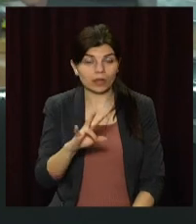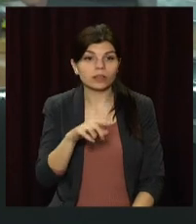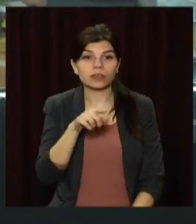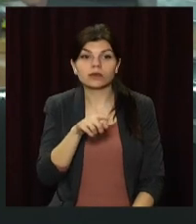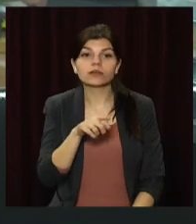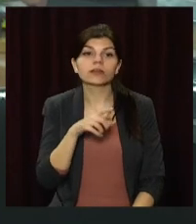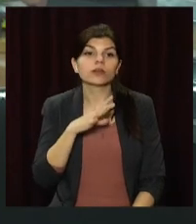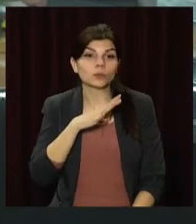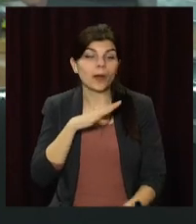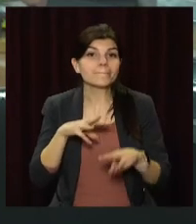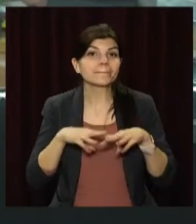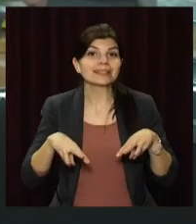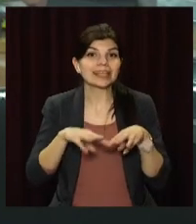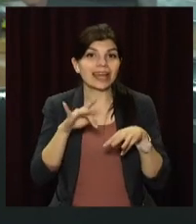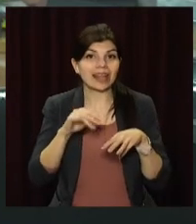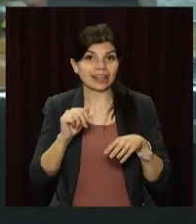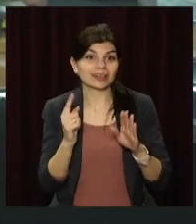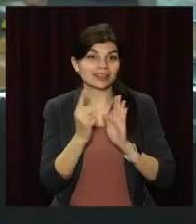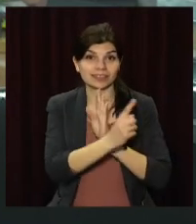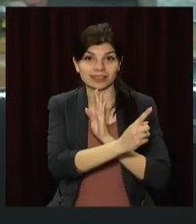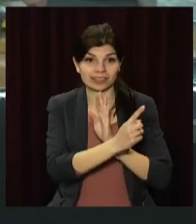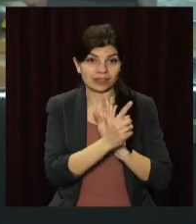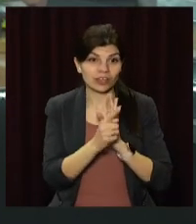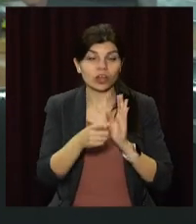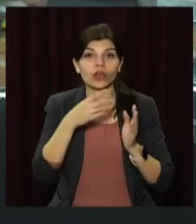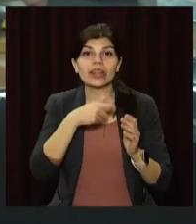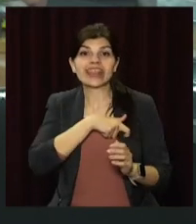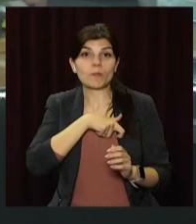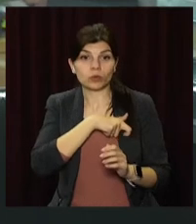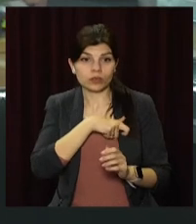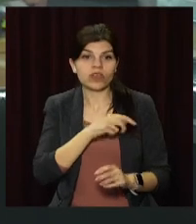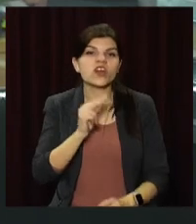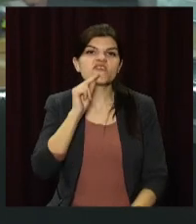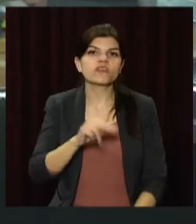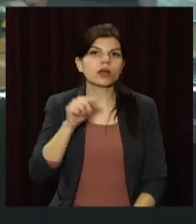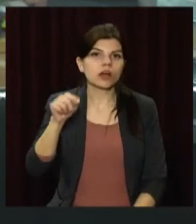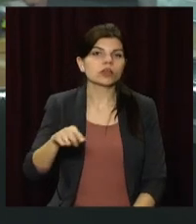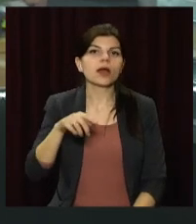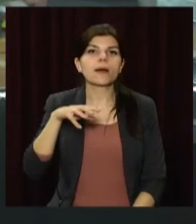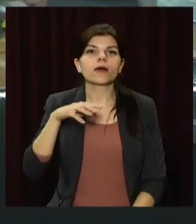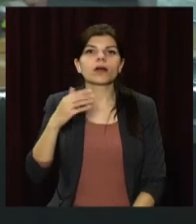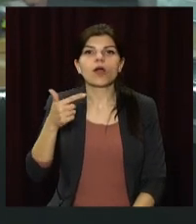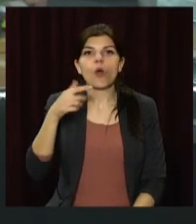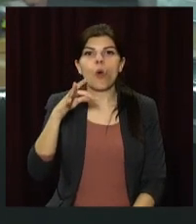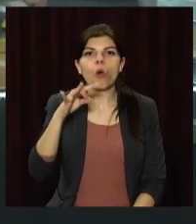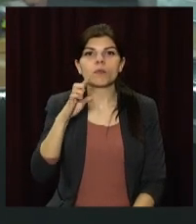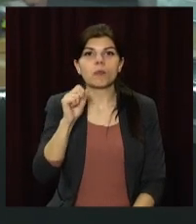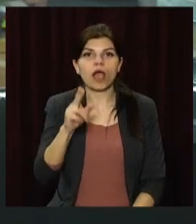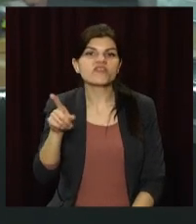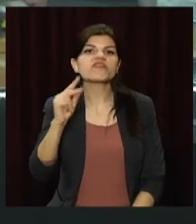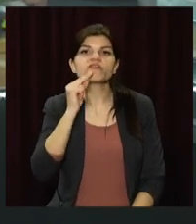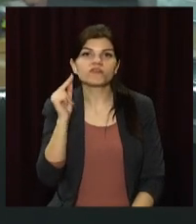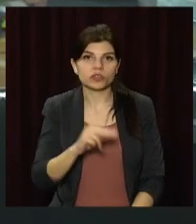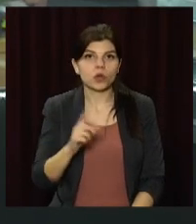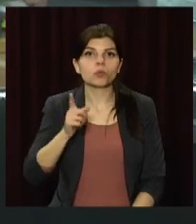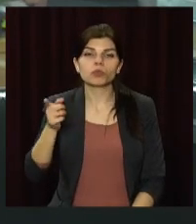Підгородненської міськради. У пошкодження свого майна депутат винить міського голову Андрія Горба. Каже, тому